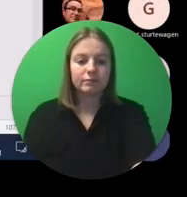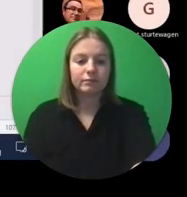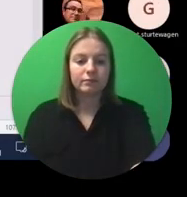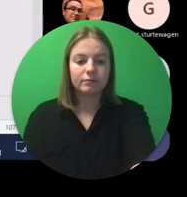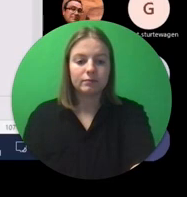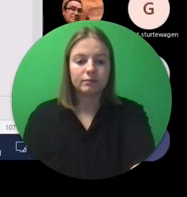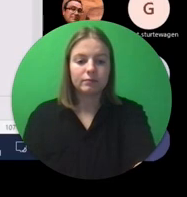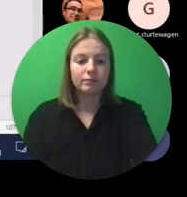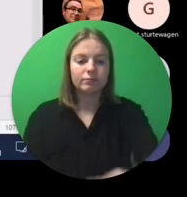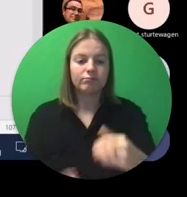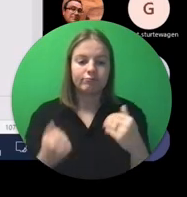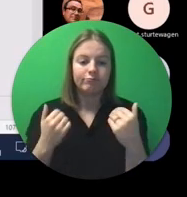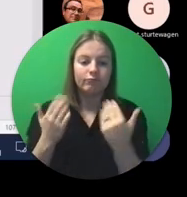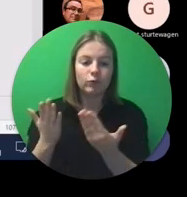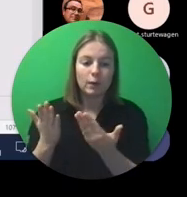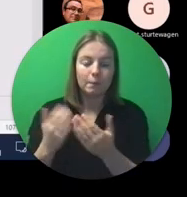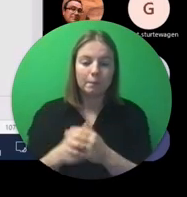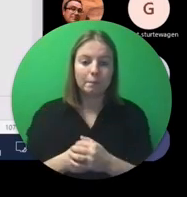Zo.